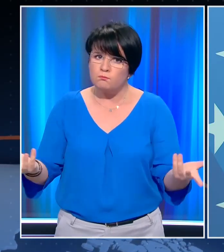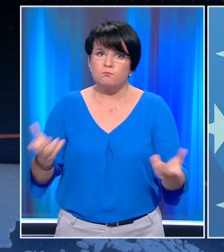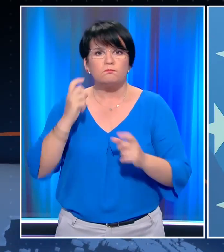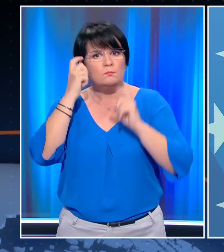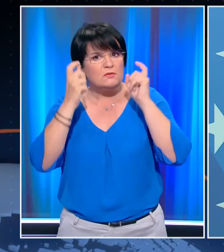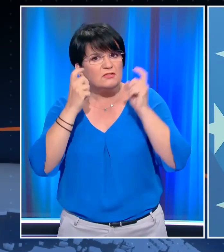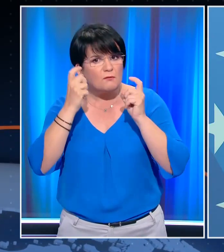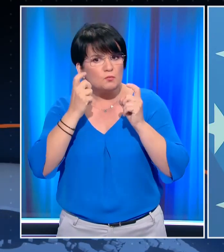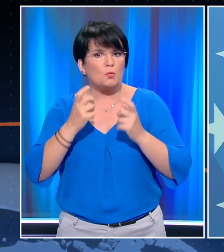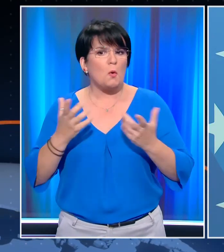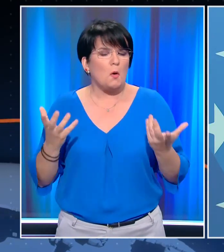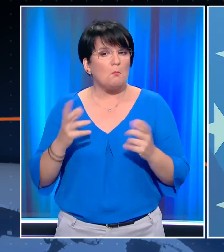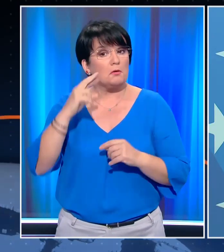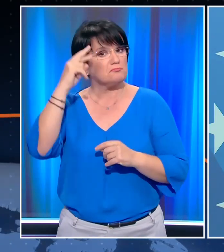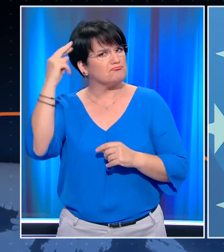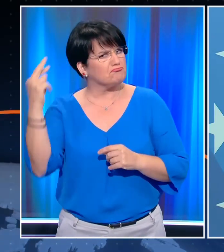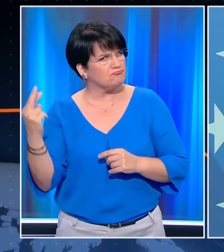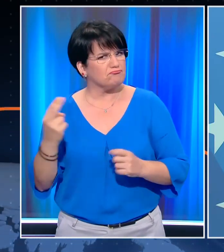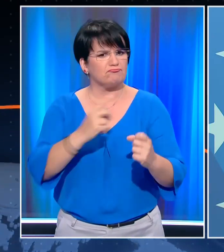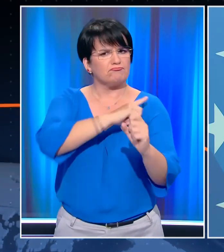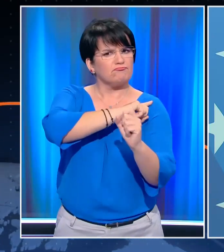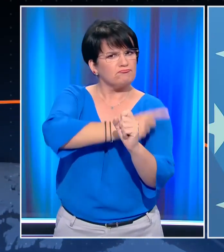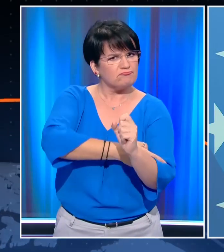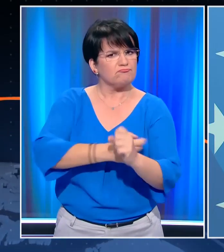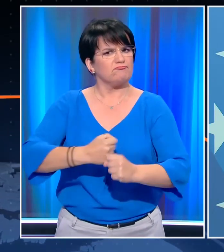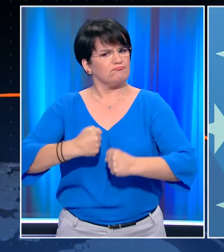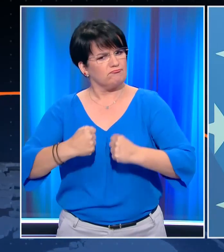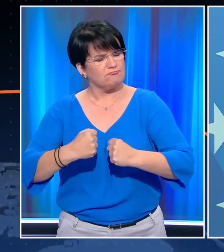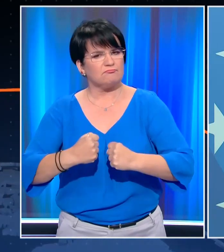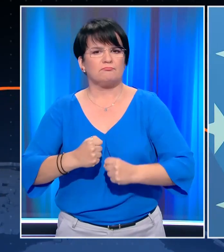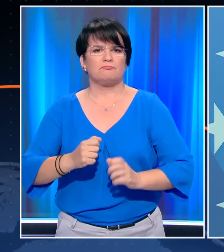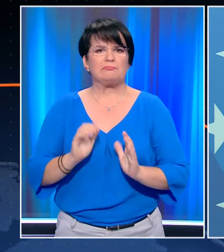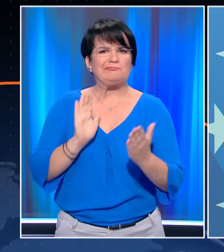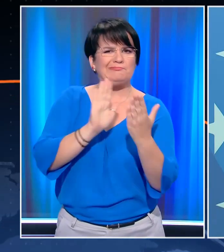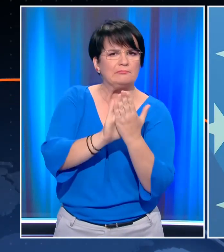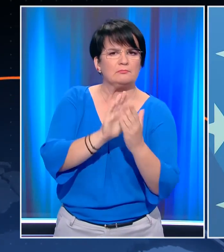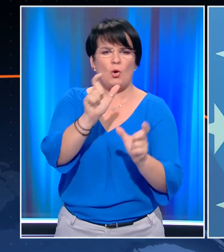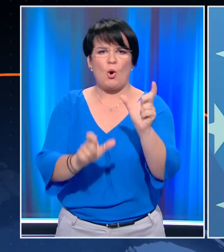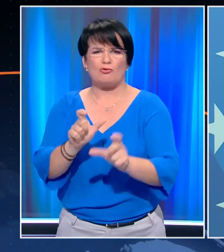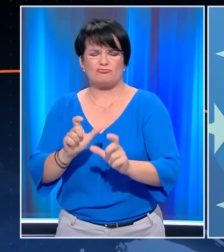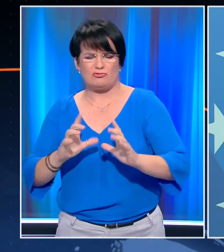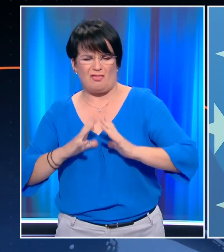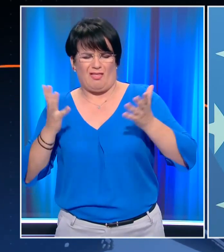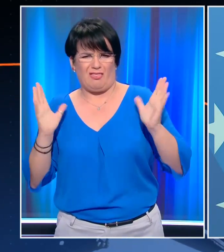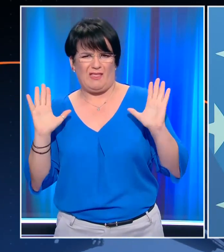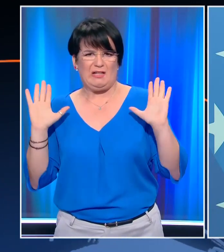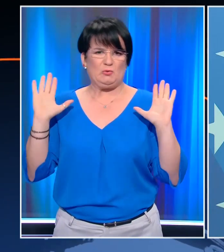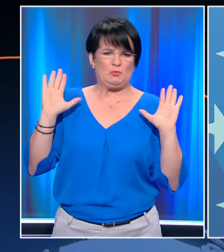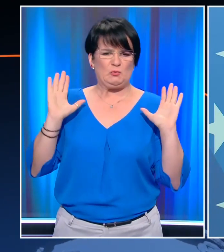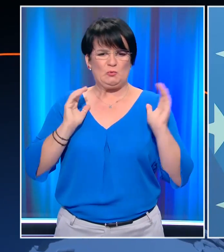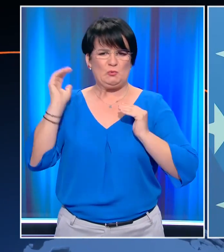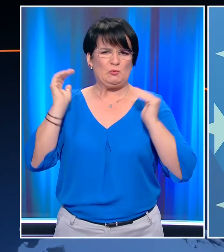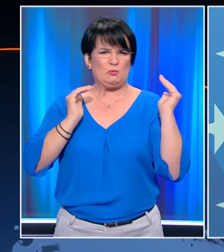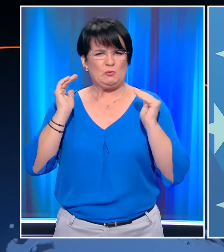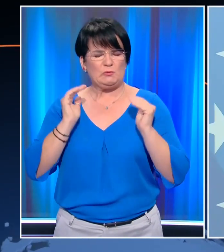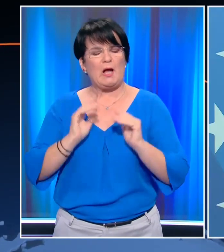σκεφτούμε πιο έξυπνα, πιο δημιουργικά πώς θα προσεγγίσουμε συμπολίτες μας οι οποίοι μπορεί να μην έχουν πάρει ακόμα αυτή